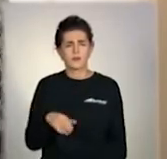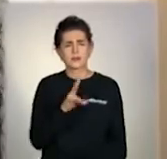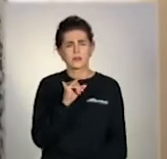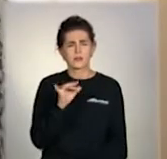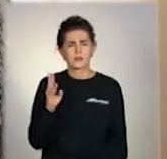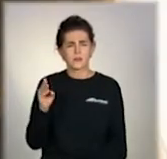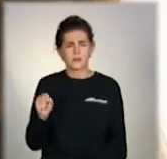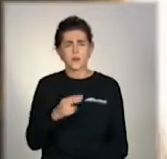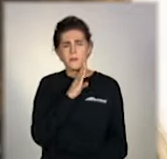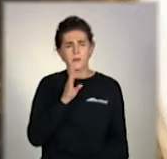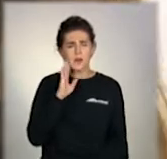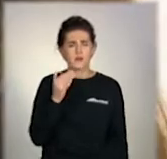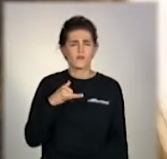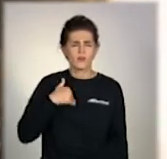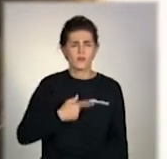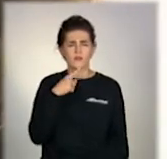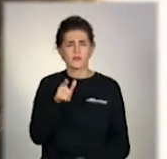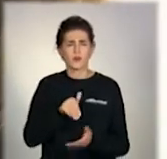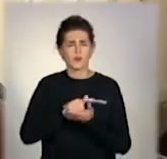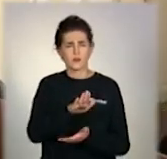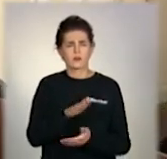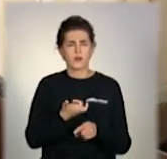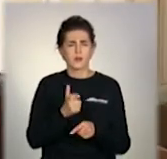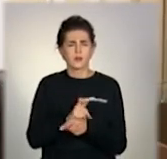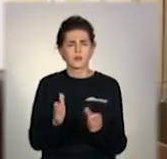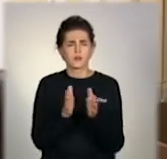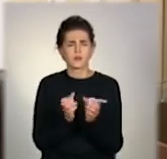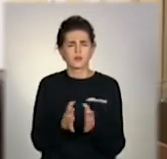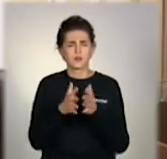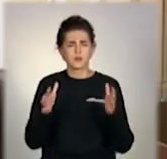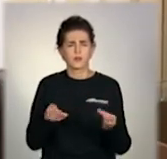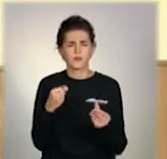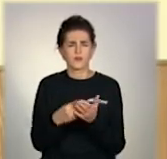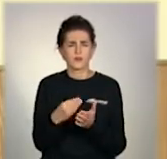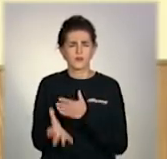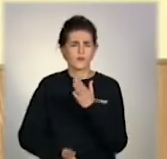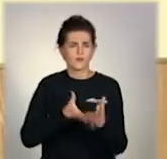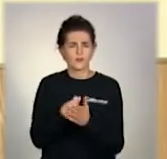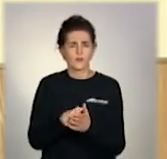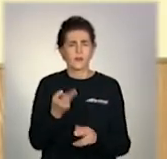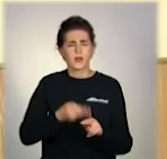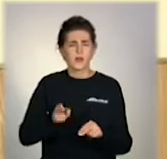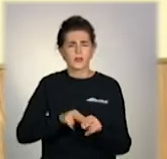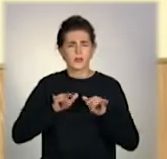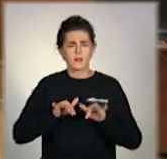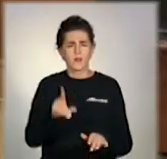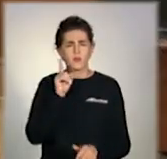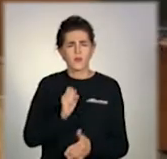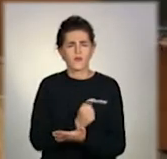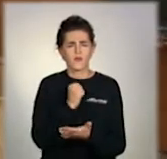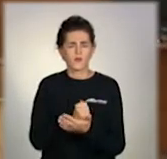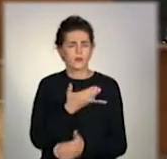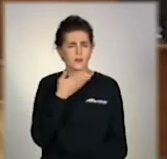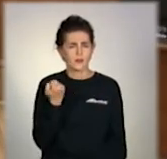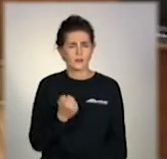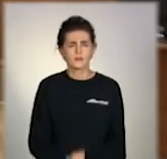пропозиції мати Тавдава-Поліцейського відмовились і наполягають на більшій сумі відшкодуванням. Вирок у цій справі поки не винесли.